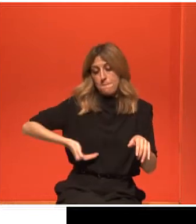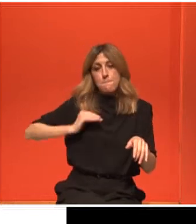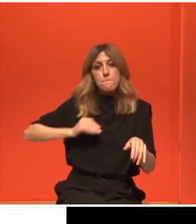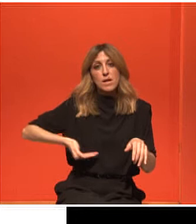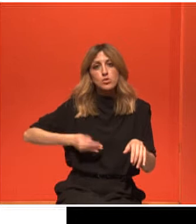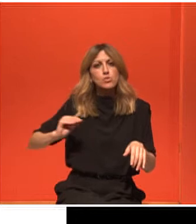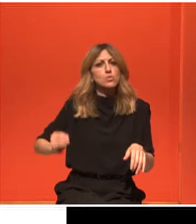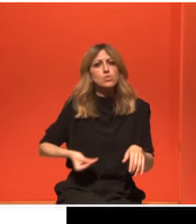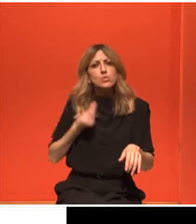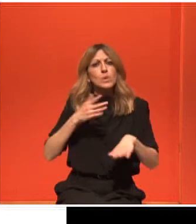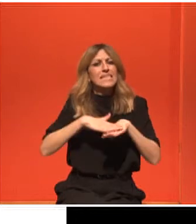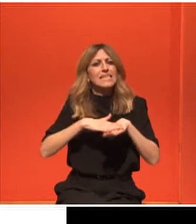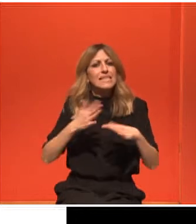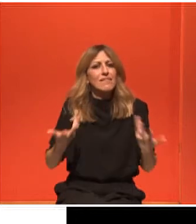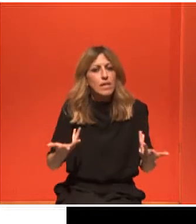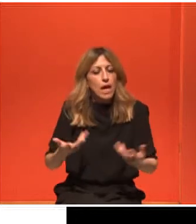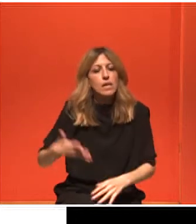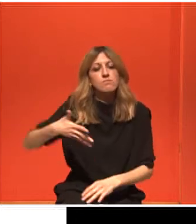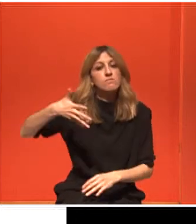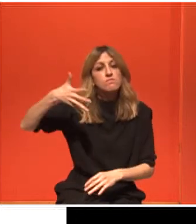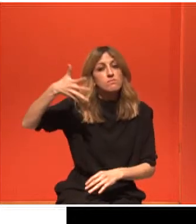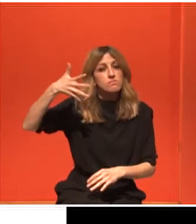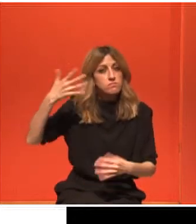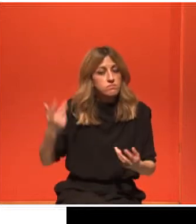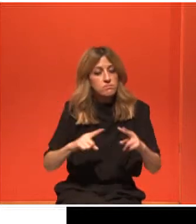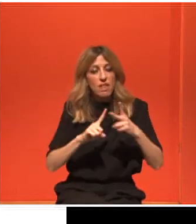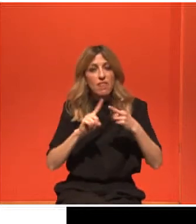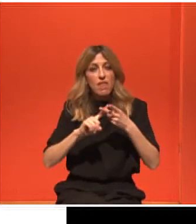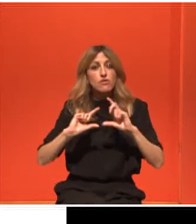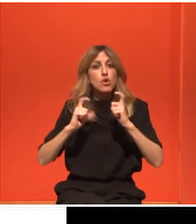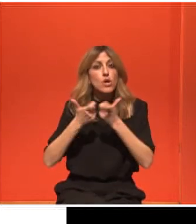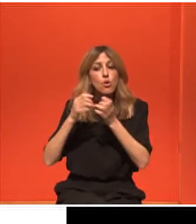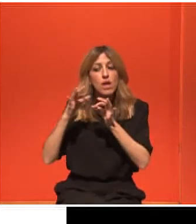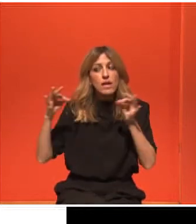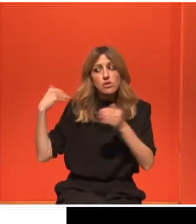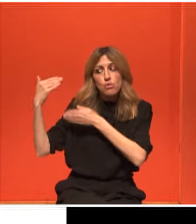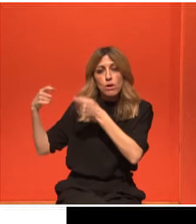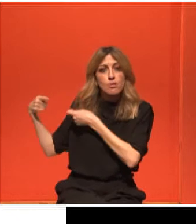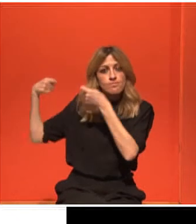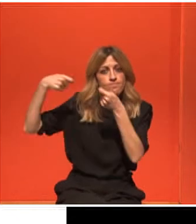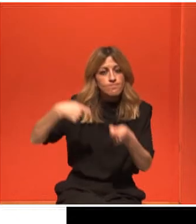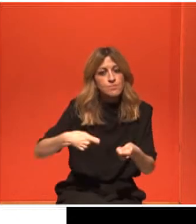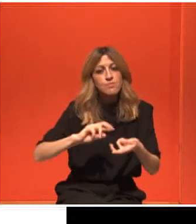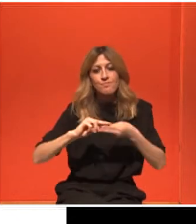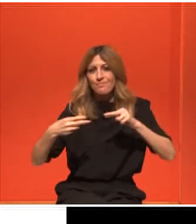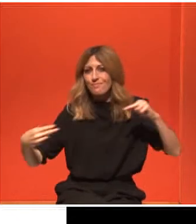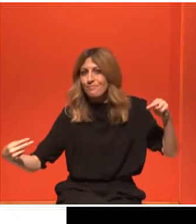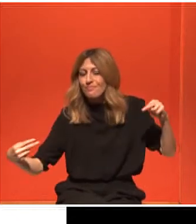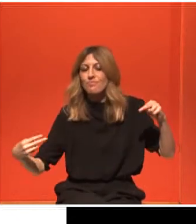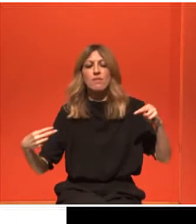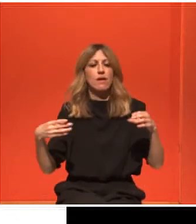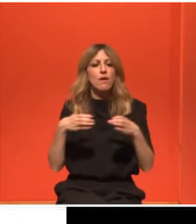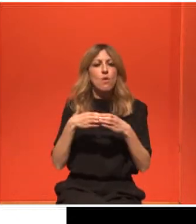περιλαμβάνεται η ηλικία, το οικογενειακό ιστορικό, τα γονίδια που επιβαρύνουν, βεβαίως οι φυλί, η